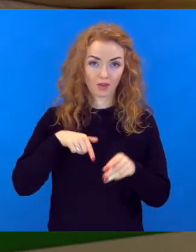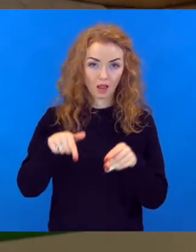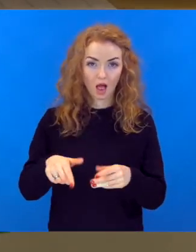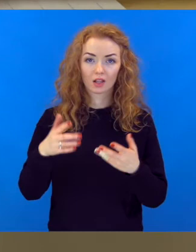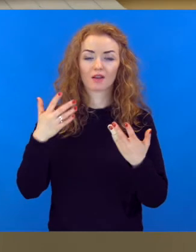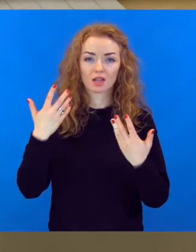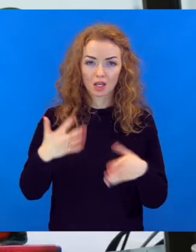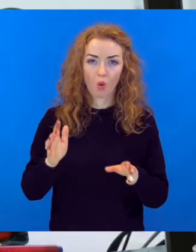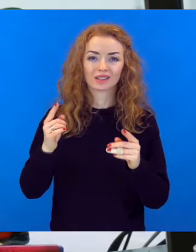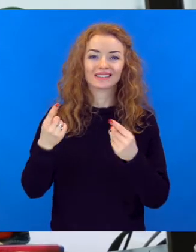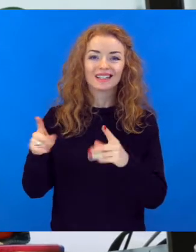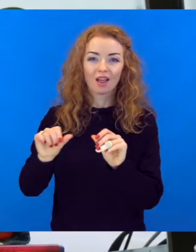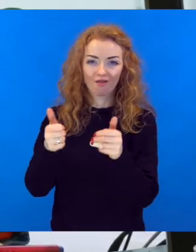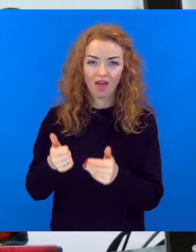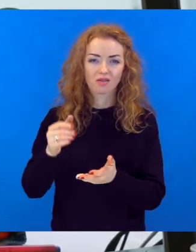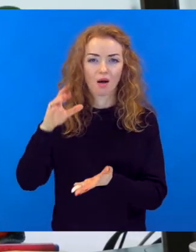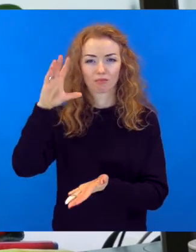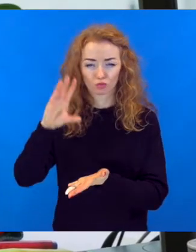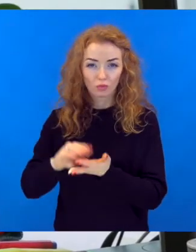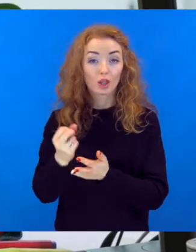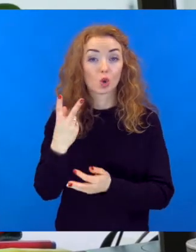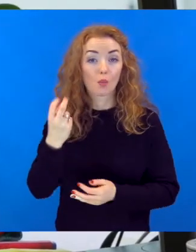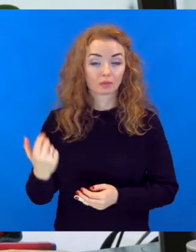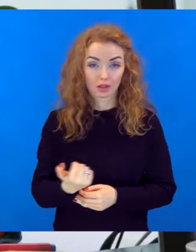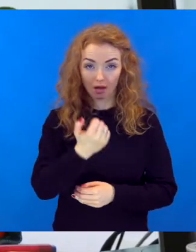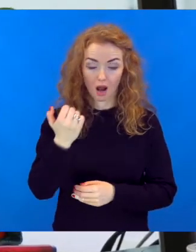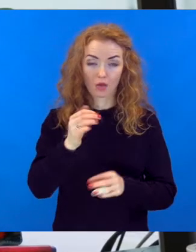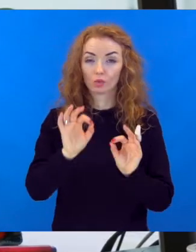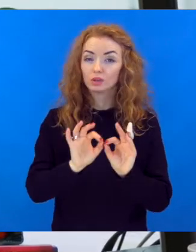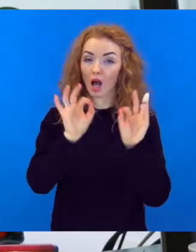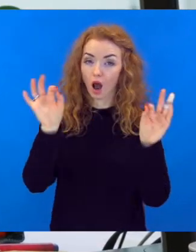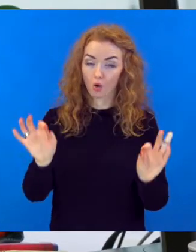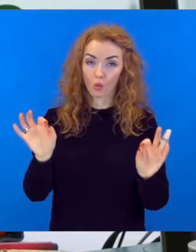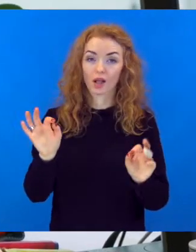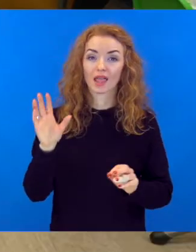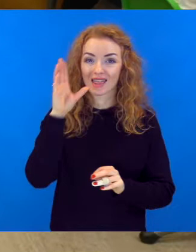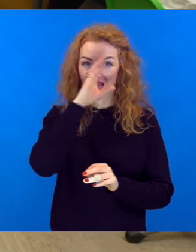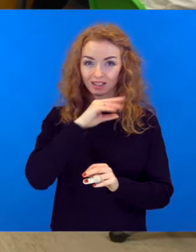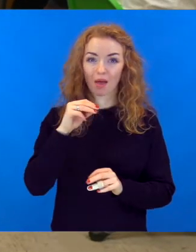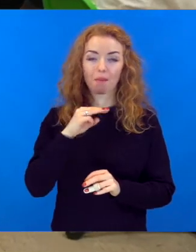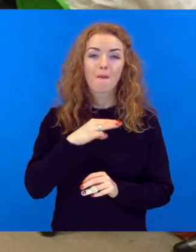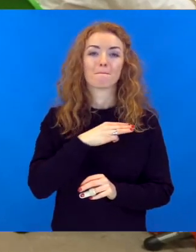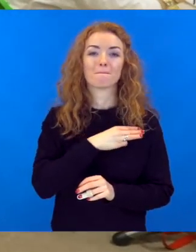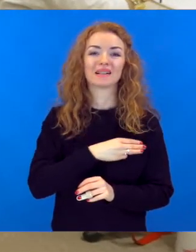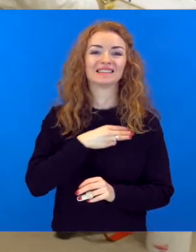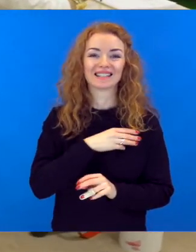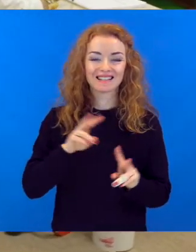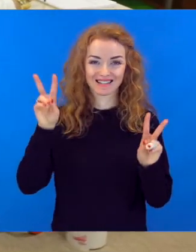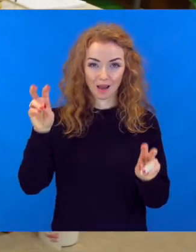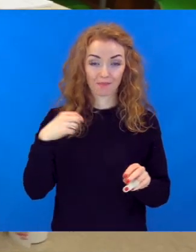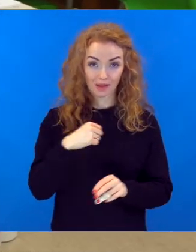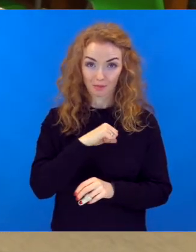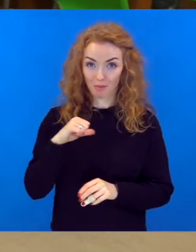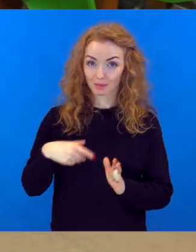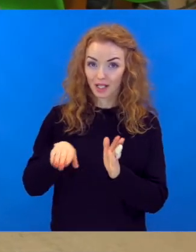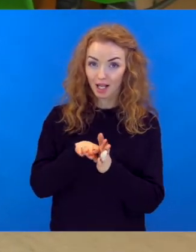bet Latvijā jau praktizēts citā veidā jau 12 gadus. Sākotnēji, kā iespējamās misijas programma, tas